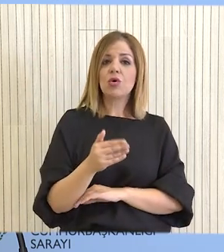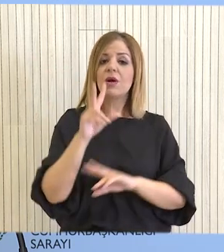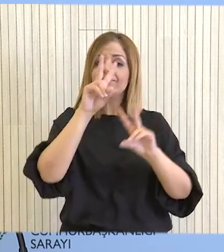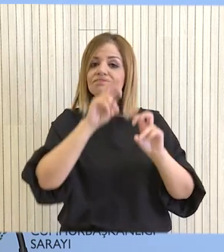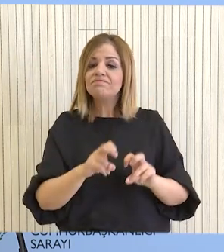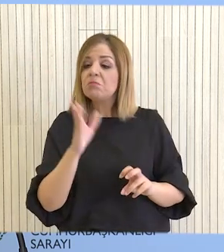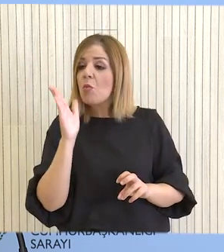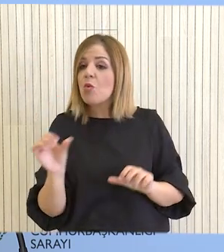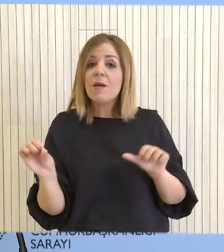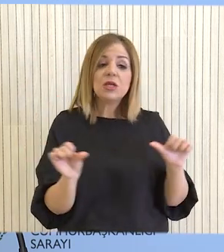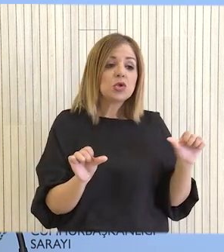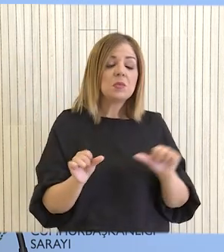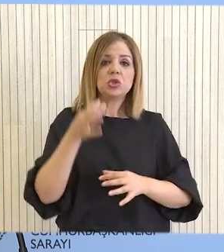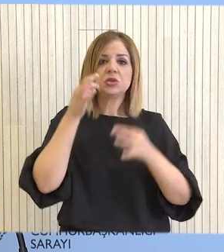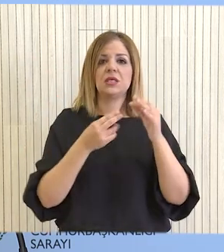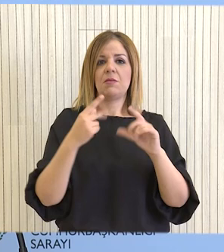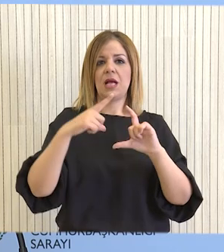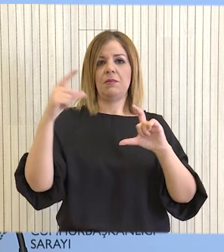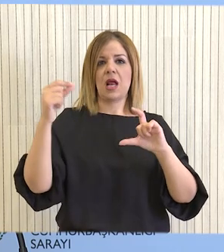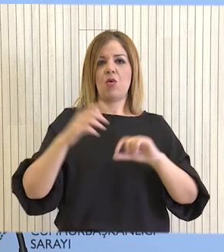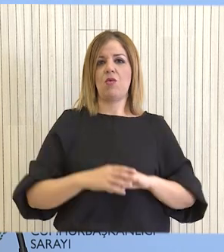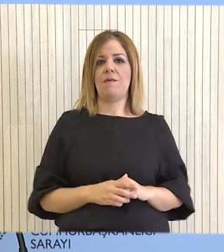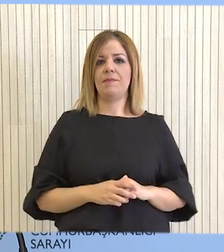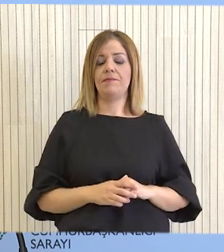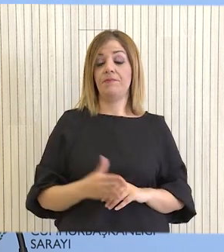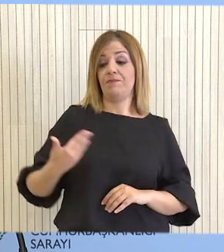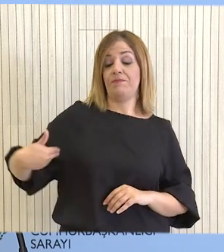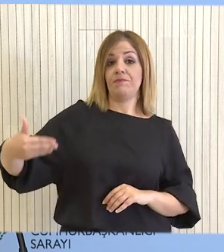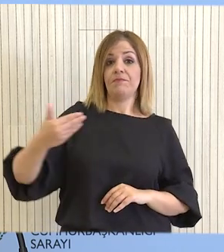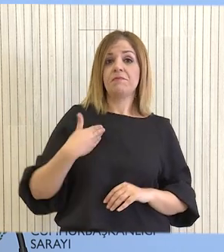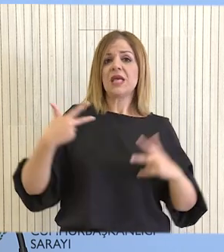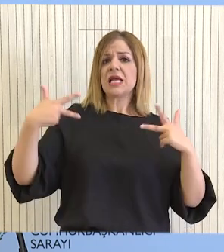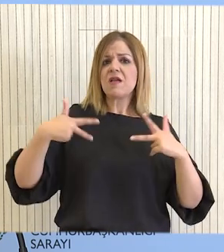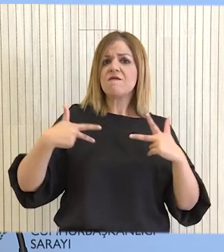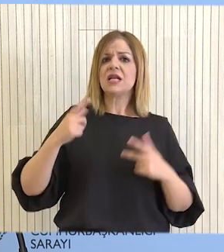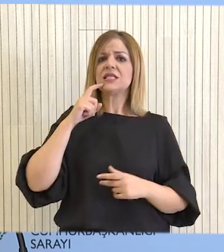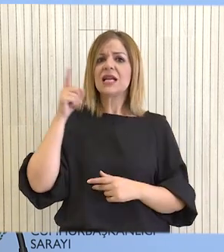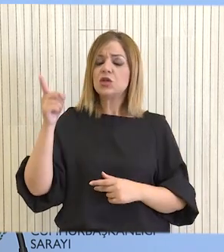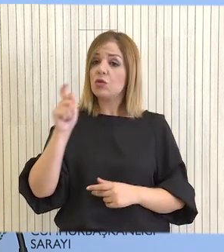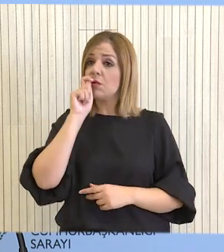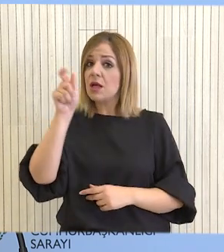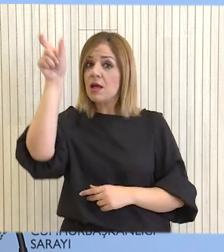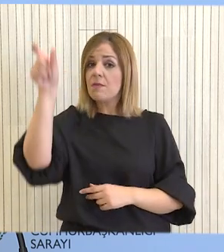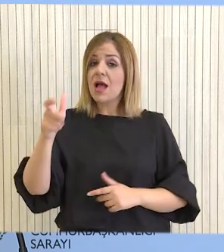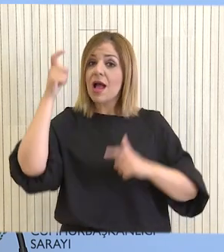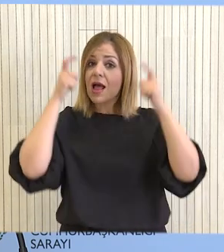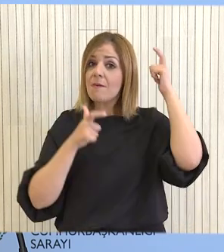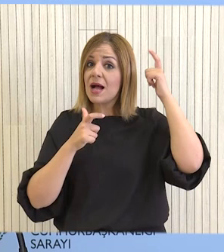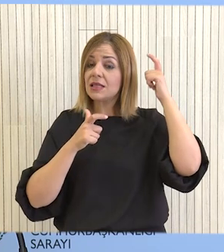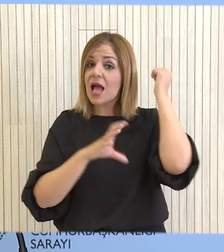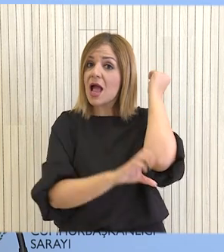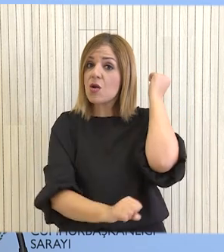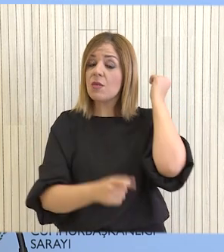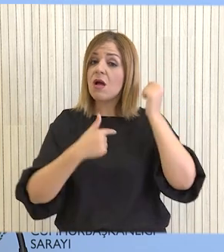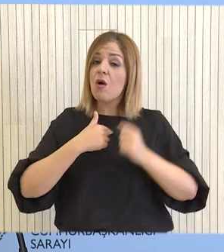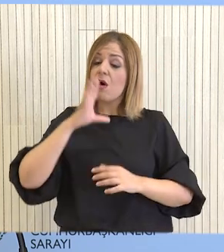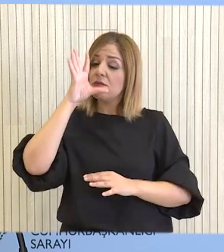διερευνήσει την προοπτική επανέραξη των διαπραγματεύσεων Εμείς, ο ίδιος ο Πρόεδρος της Δημοκρατίας έχει μεταφέρει στον Γενικό Γραμματέα την δική